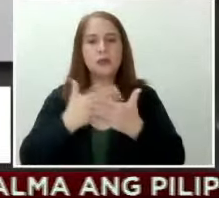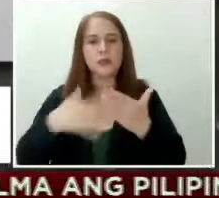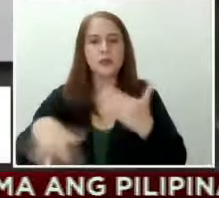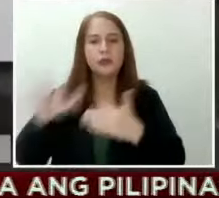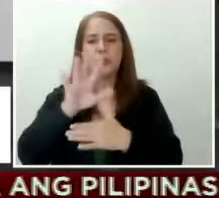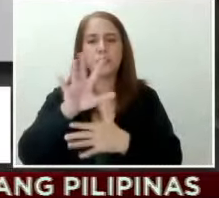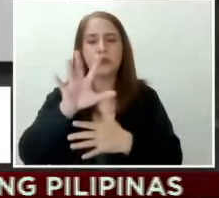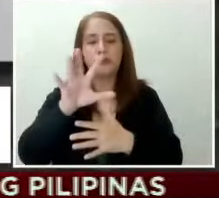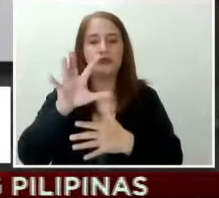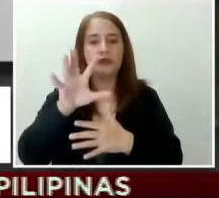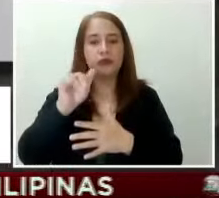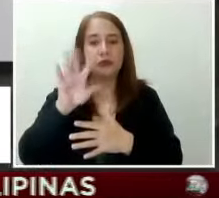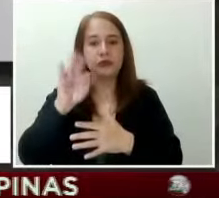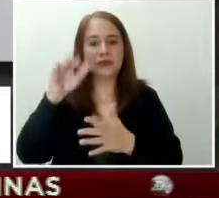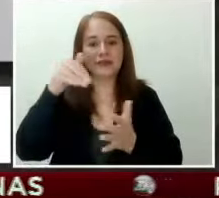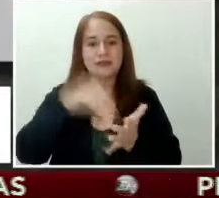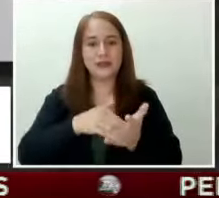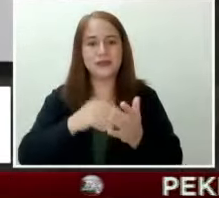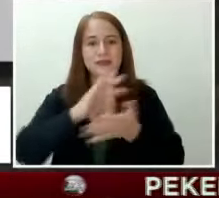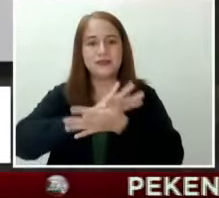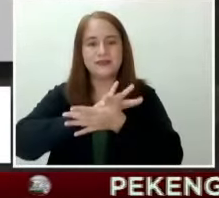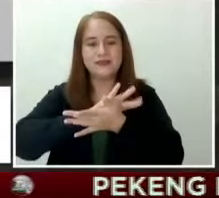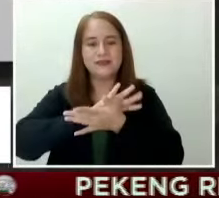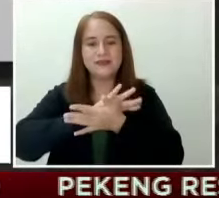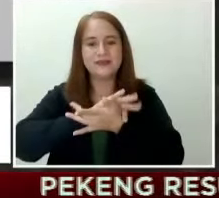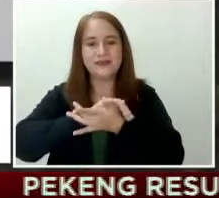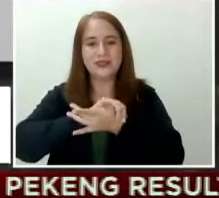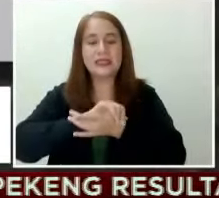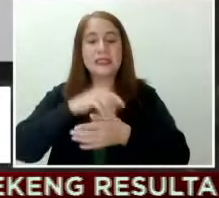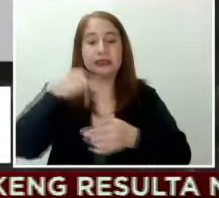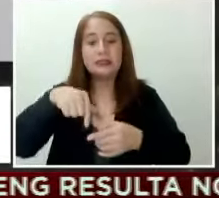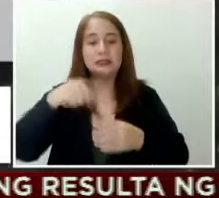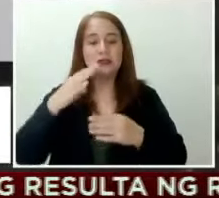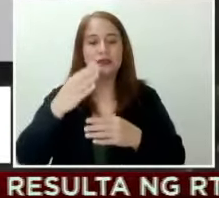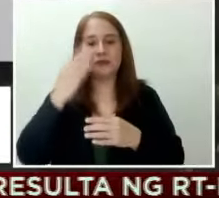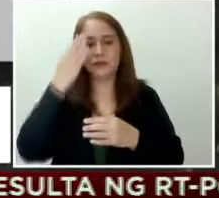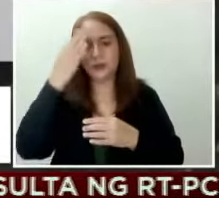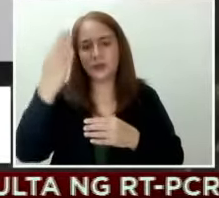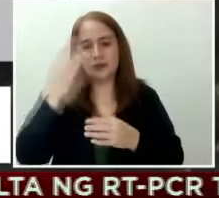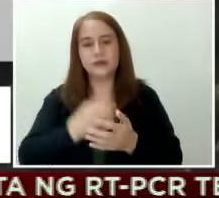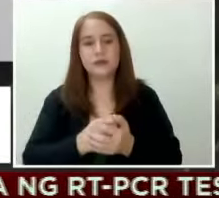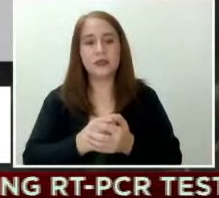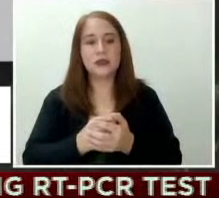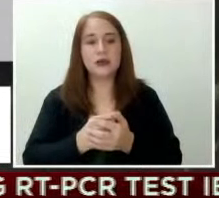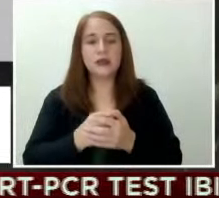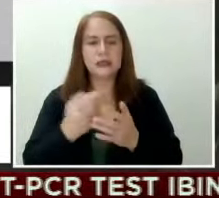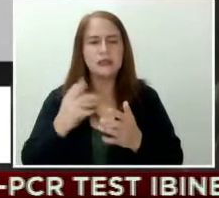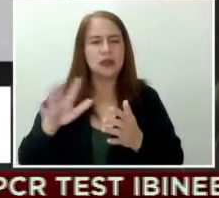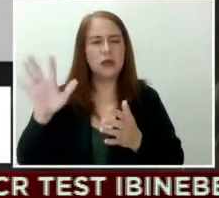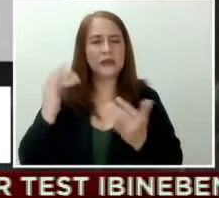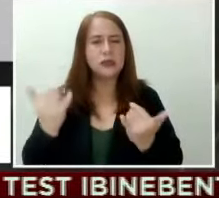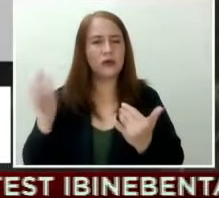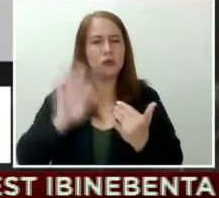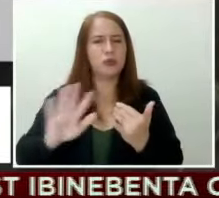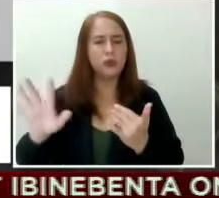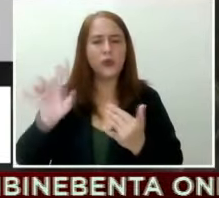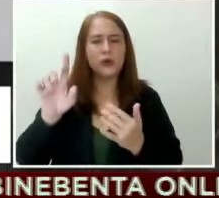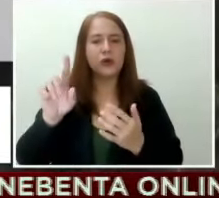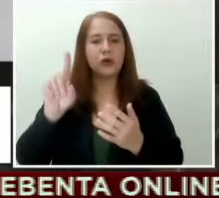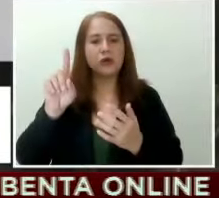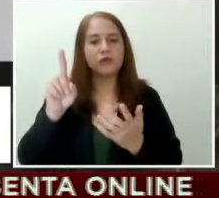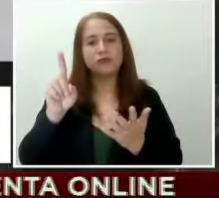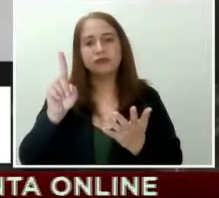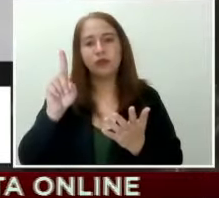,000 ang naitalang kaso ng COVID-19 dito sa Bulacan. Bagamat aabot na lang sa isa't kalahating libo ang